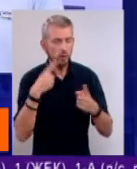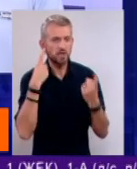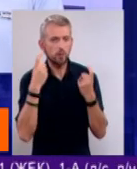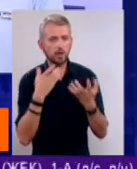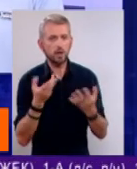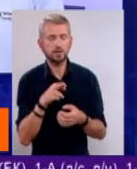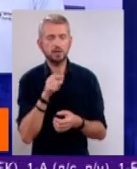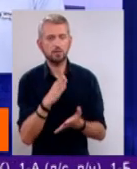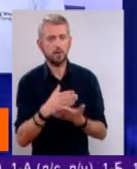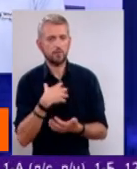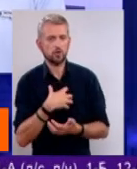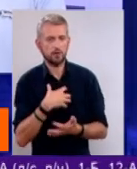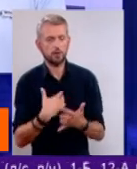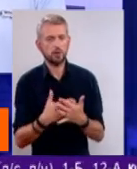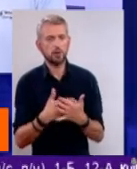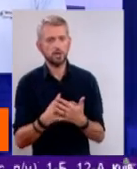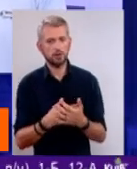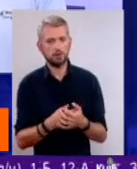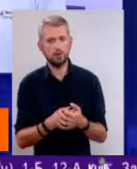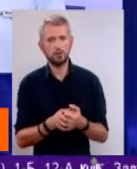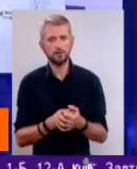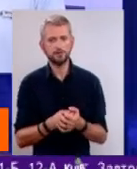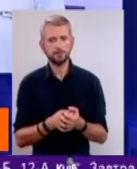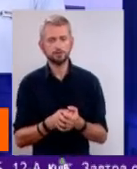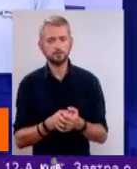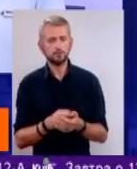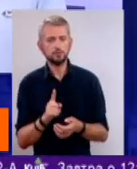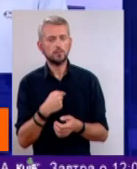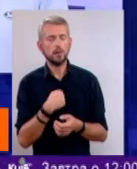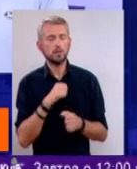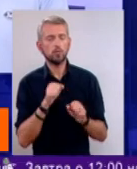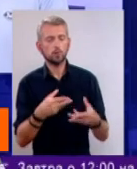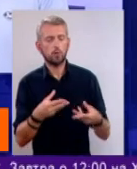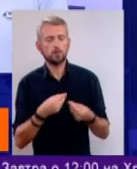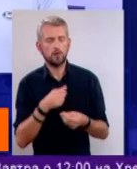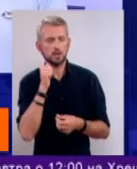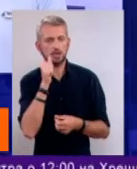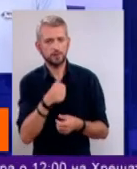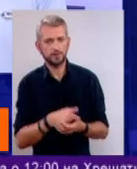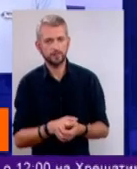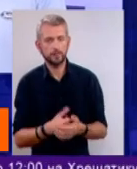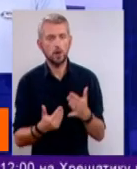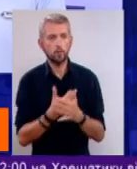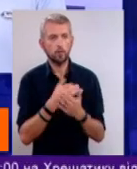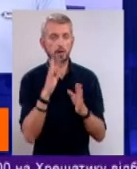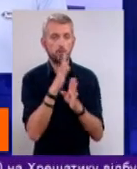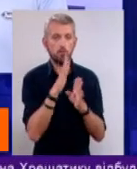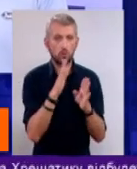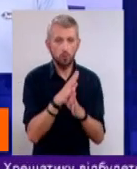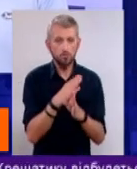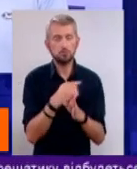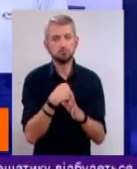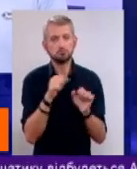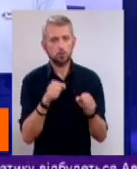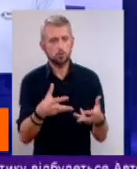яка для тебе є важливою. Наприклад, що на мене може повпливати завтра? Ну, новини про погоду, напевно, на мене